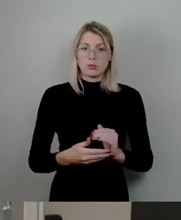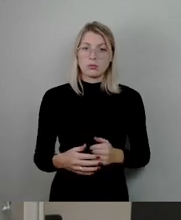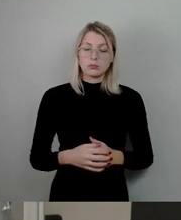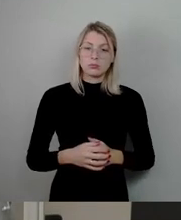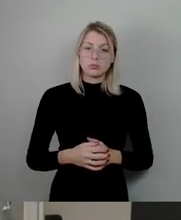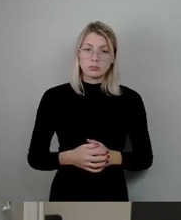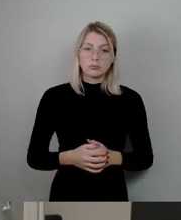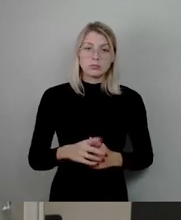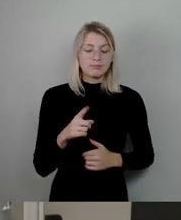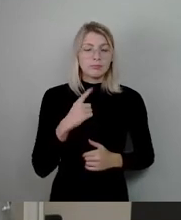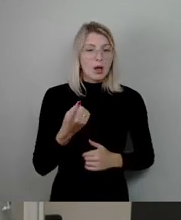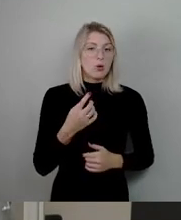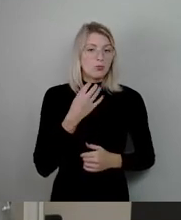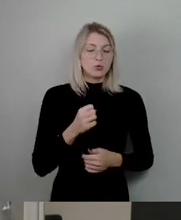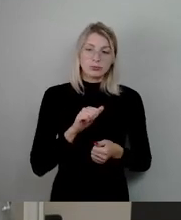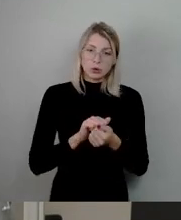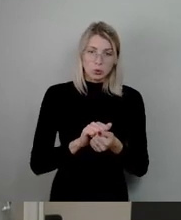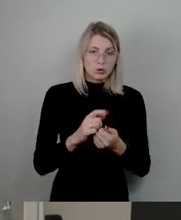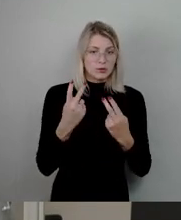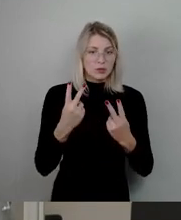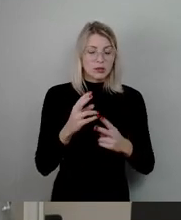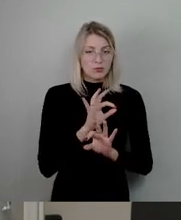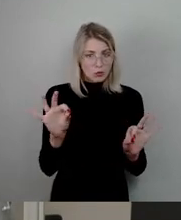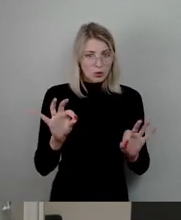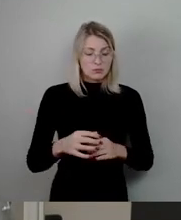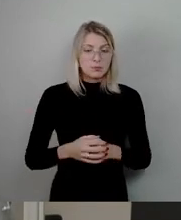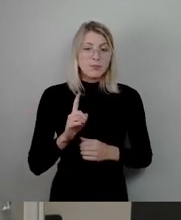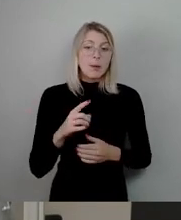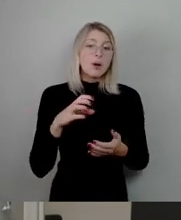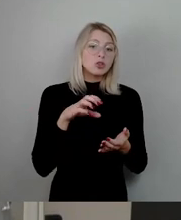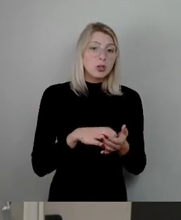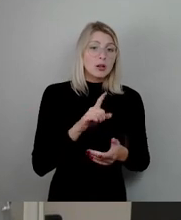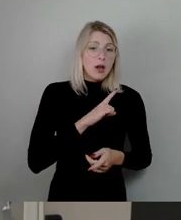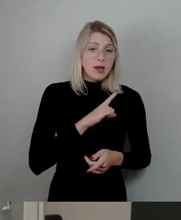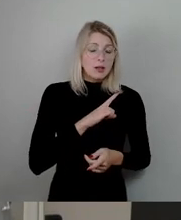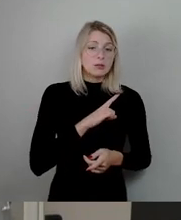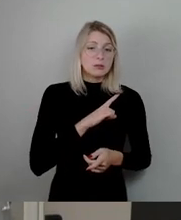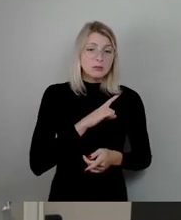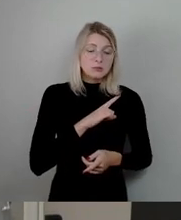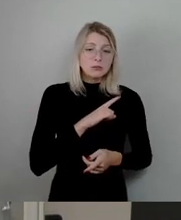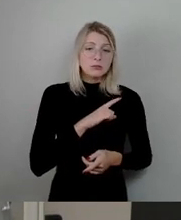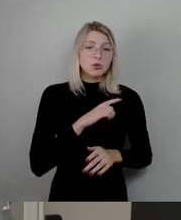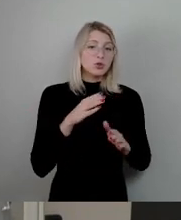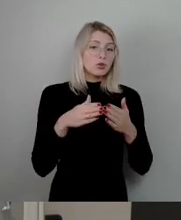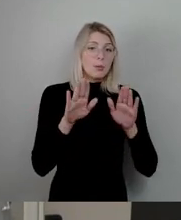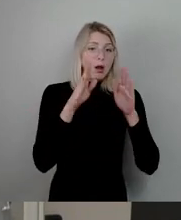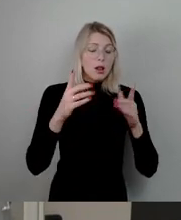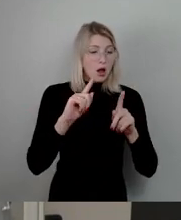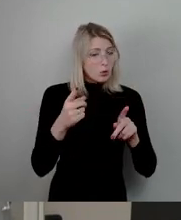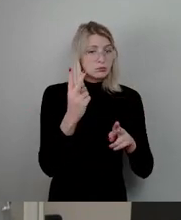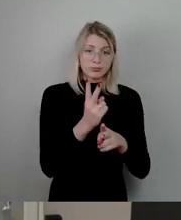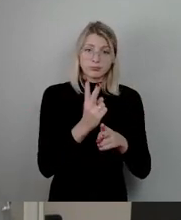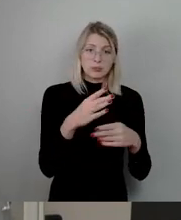uns dafür eingesetzt. Und bei den stadteigenen Schwimmhallen haben wir auch genau das immer auch dann gemacht. Und seit elf Jahren mit der Dresdner Beta GmbH